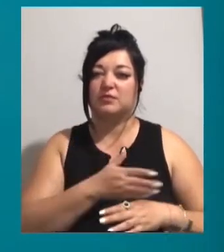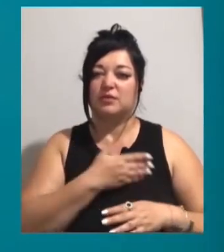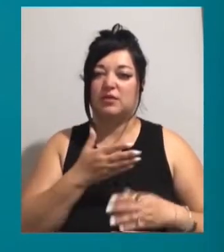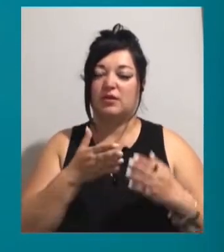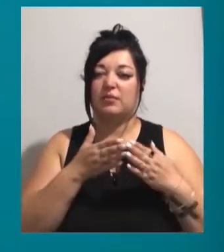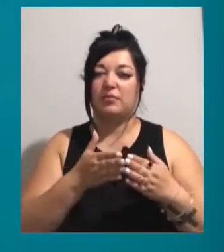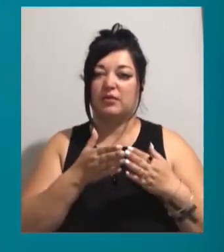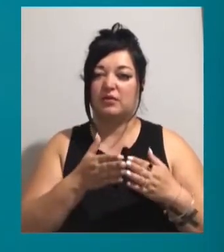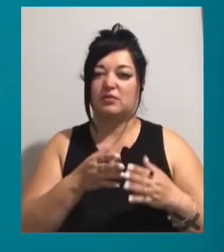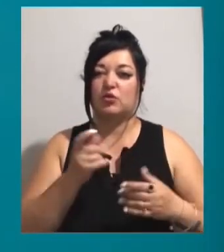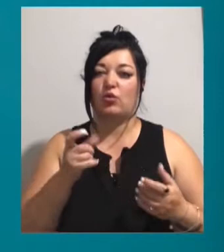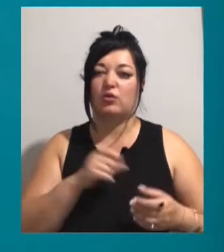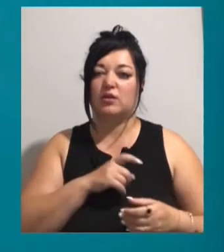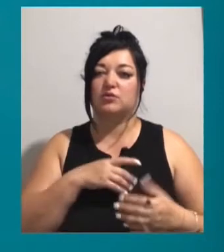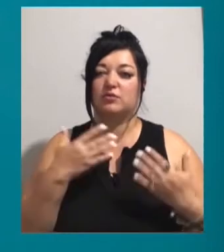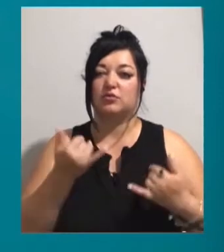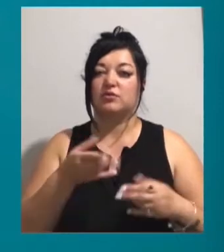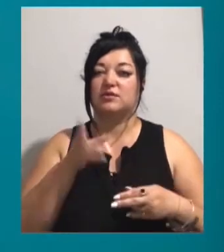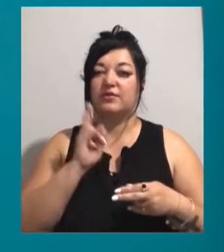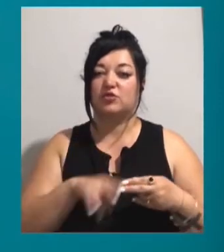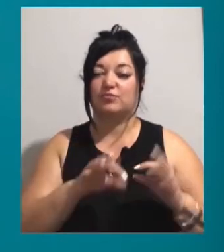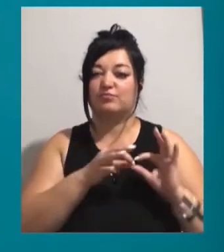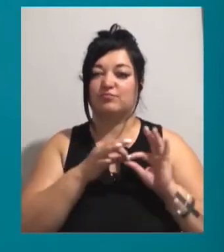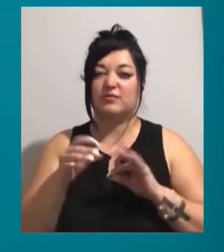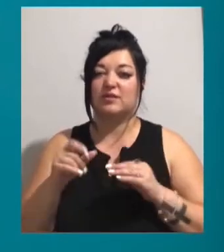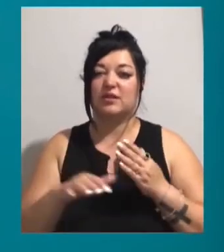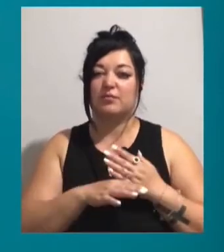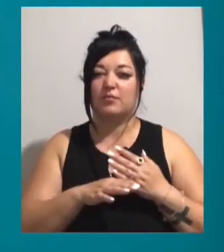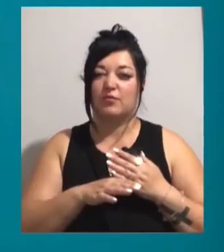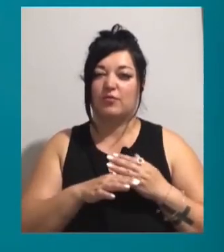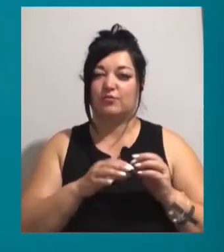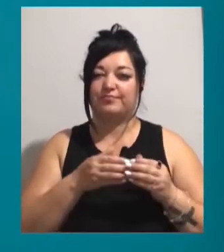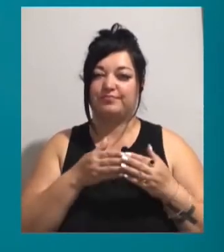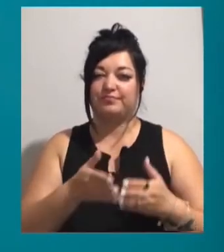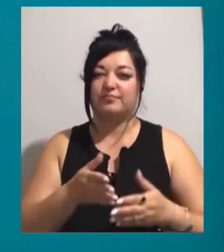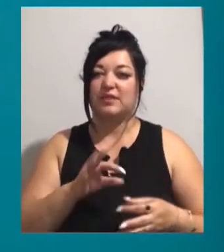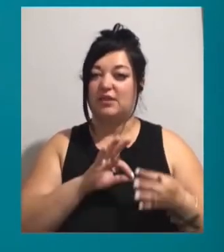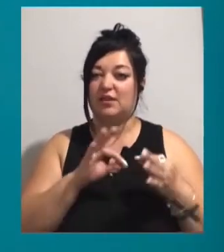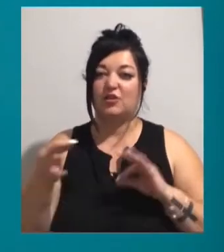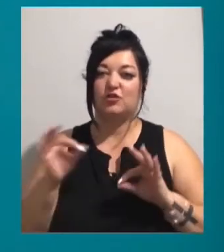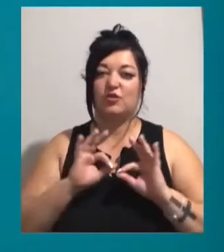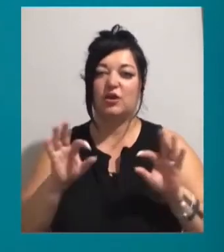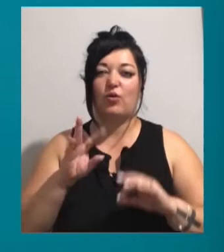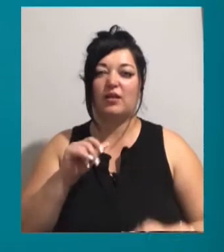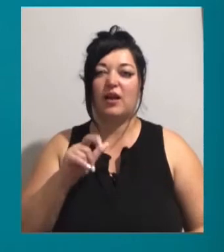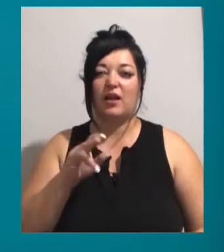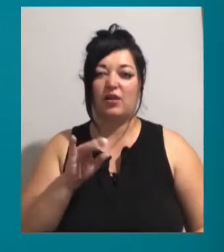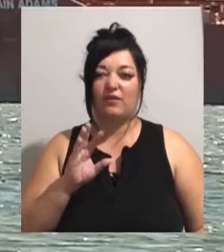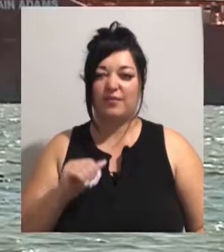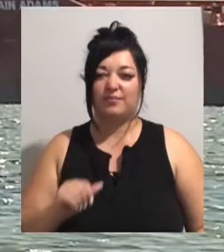Сьогодні ж зранку її завершили. Буксирували судно за допомогою двох плавучих кранів. Детальніше розкаже Олена Халілова.